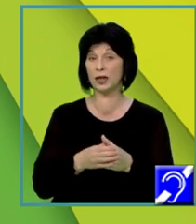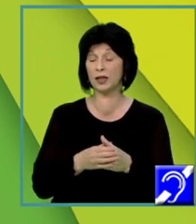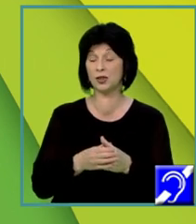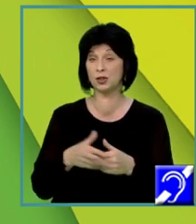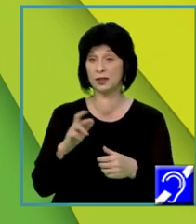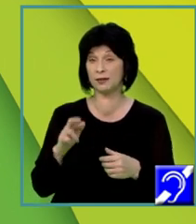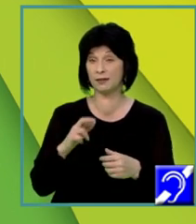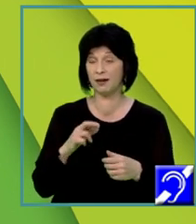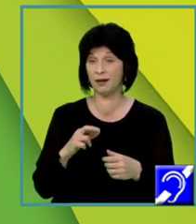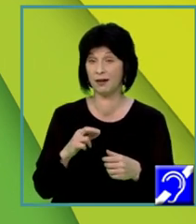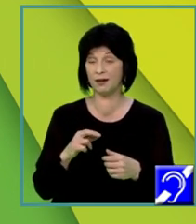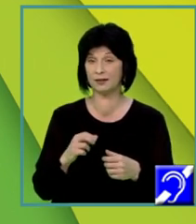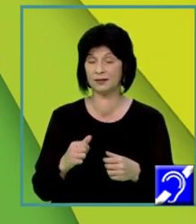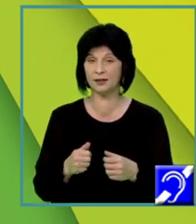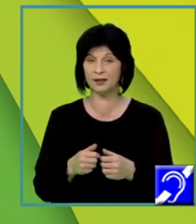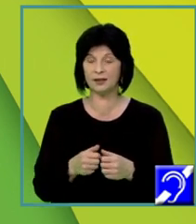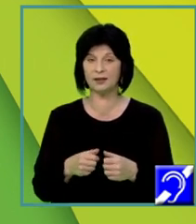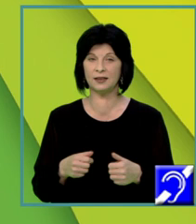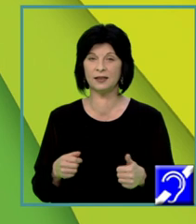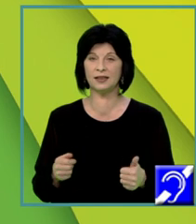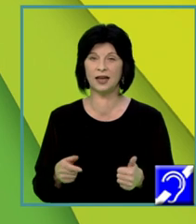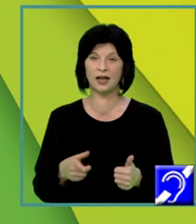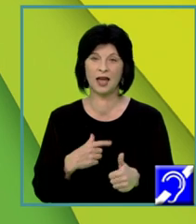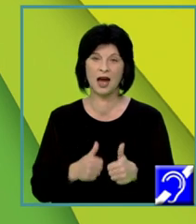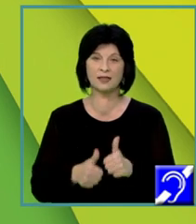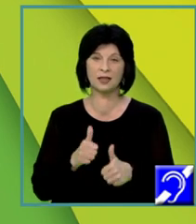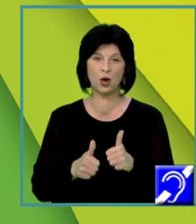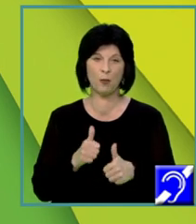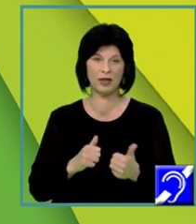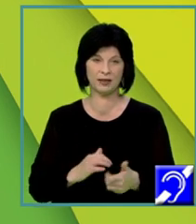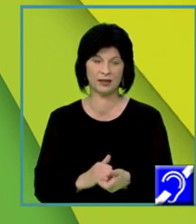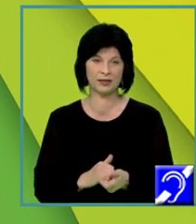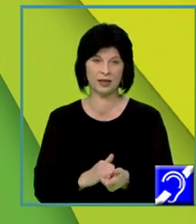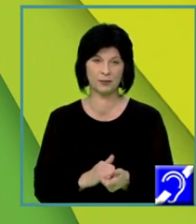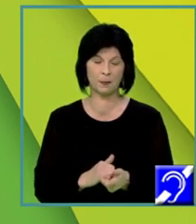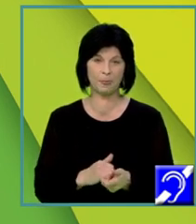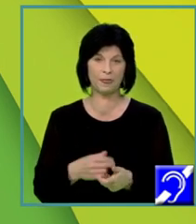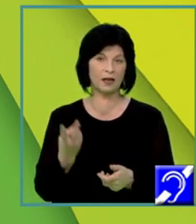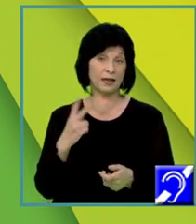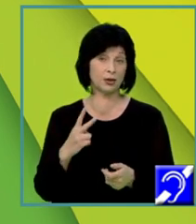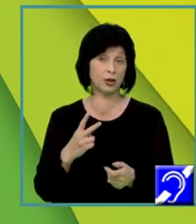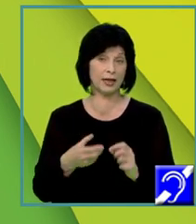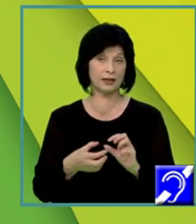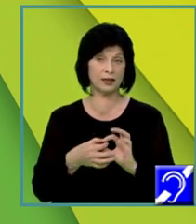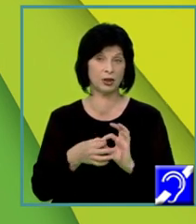benefic. Pentru celălalt argument, conectorul utilizat va fi în al doilea rând sau pe de altă parte.